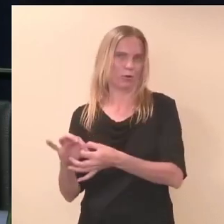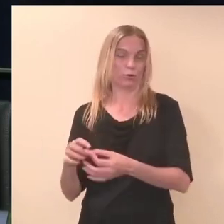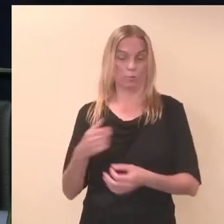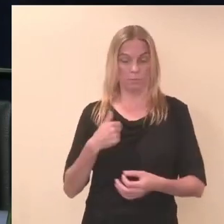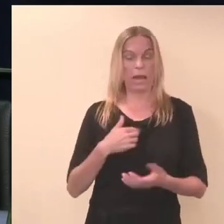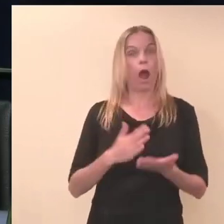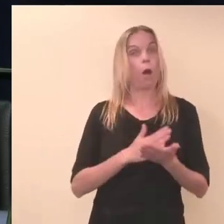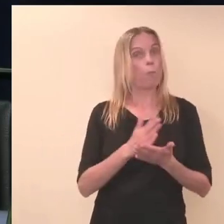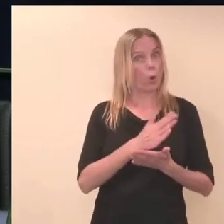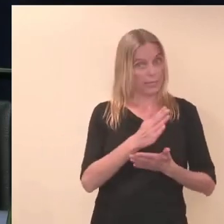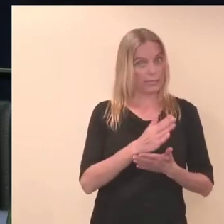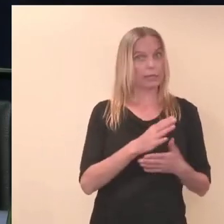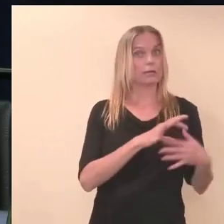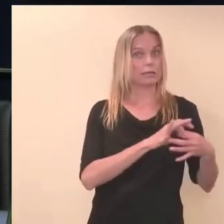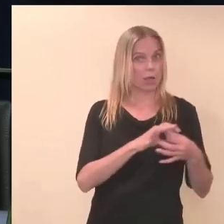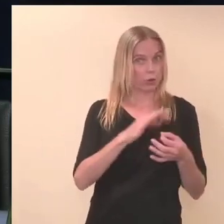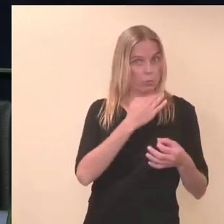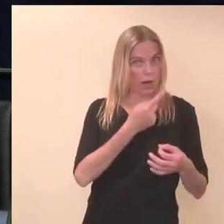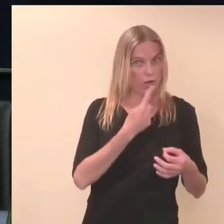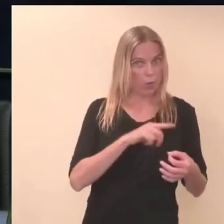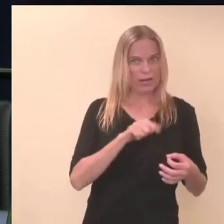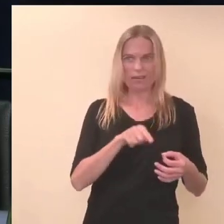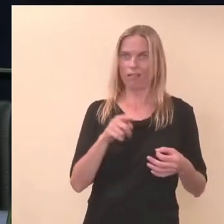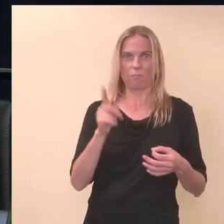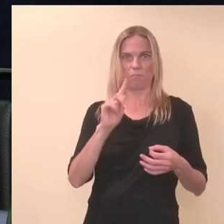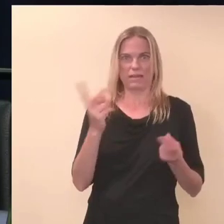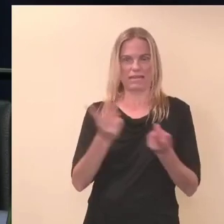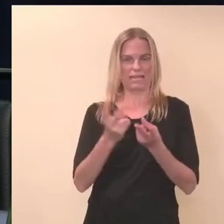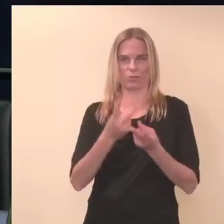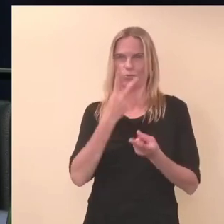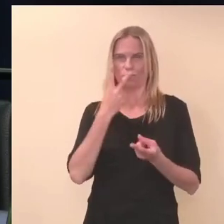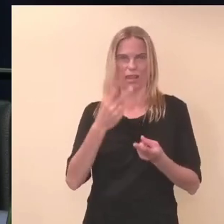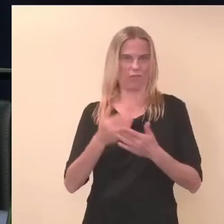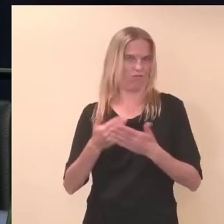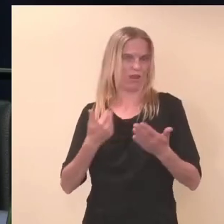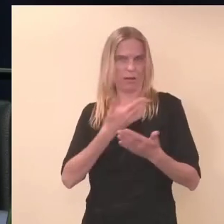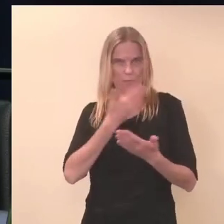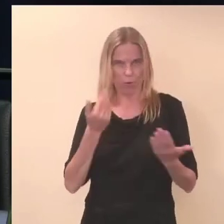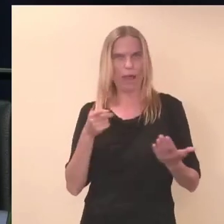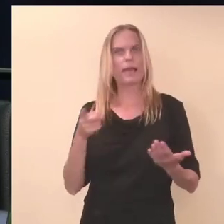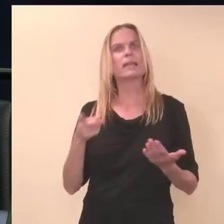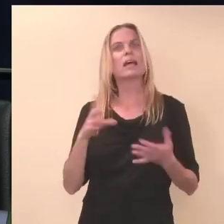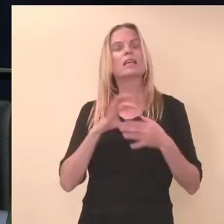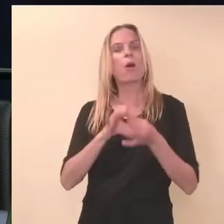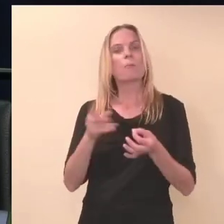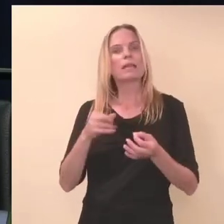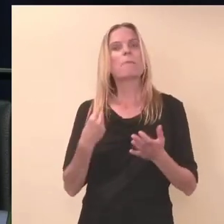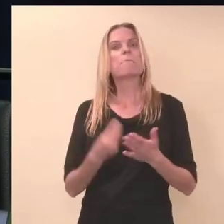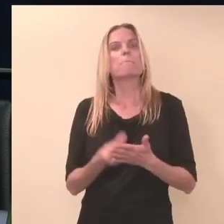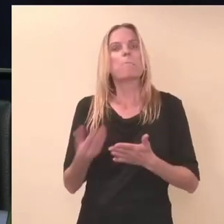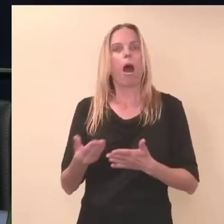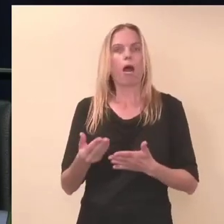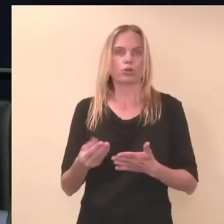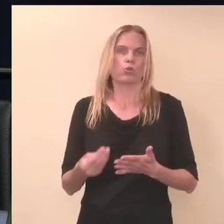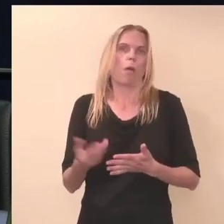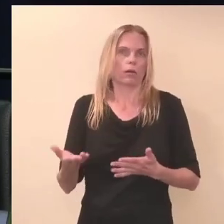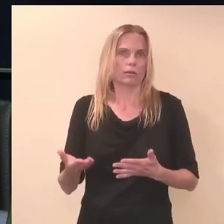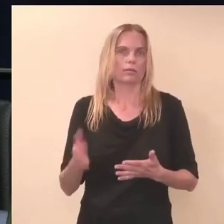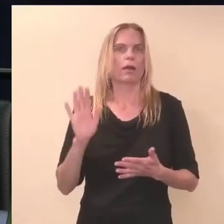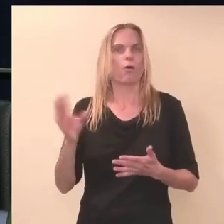ma võin öelda, et ma midagi sellist ei ole varem tegelikult näinud. See puudutab maksumaks raha kasutamist, see puudutab katuse rahade